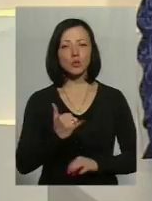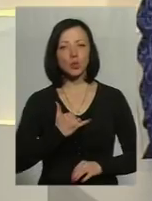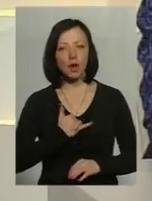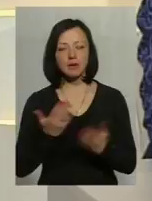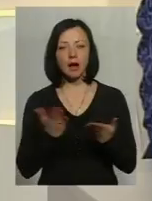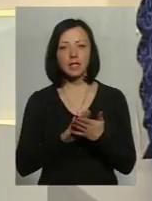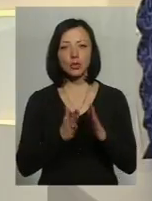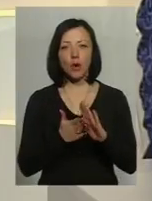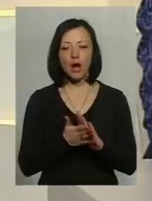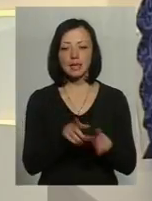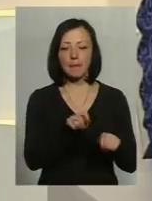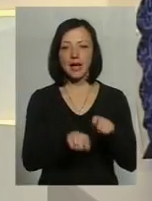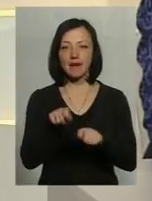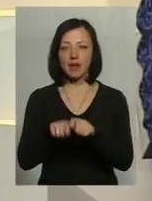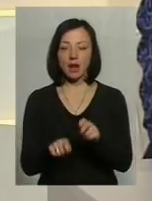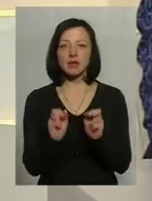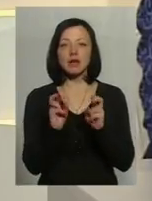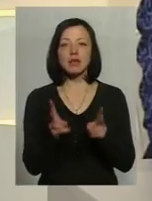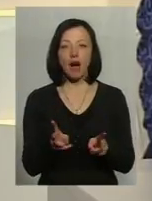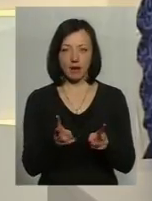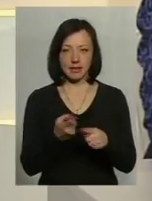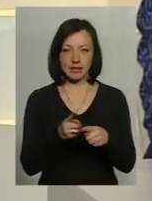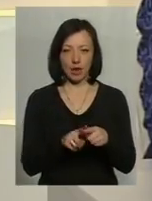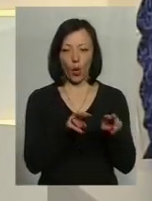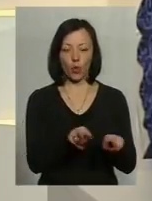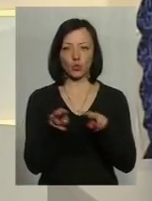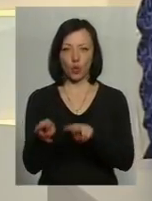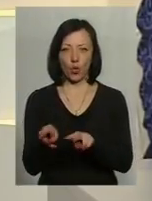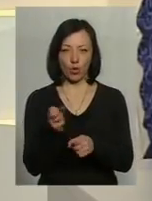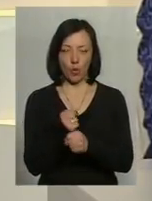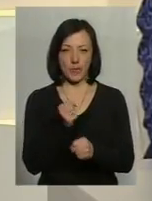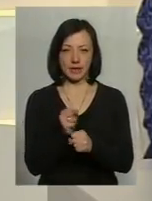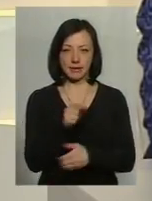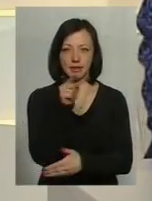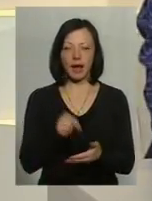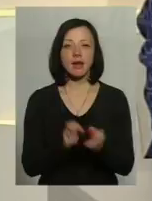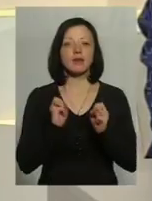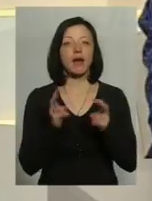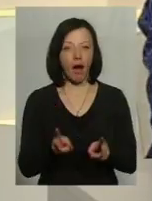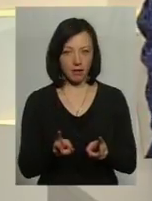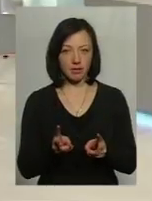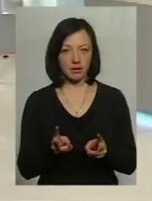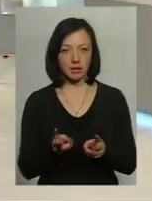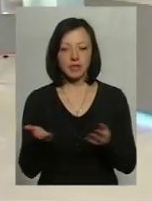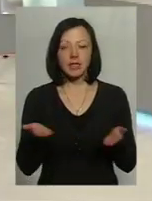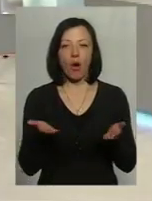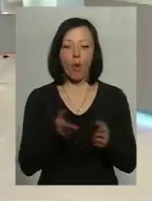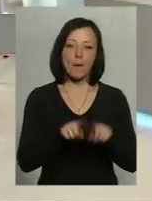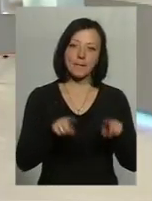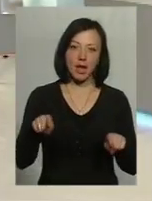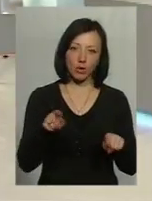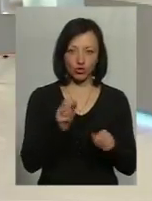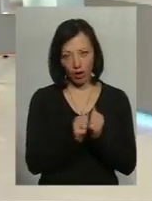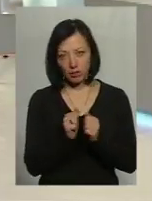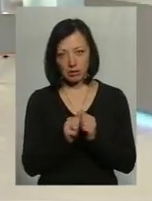Як ситуація моніториться? Яким чином здійснюється оцей контроль? І як, скажімо, з якою періодичністю?